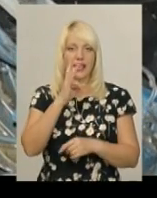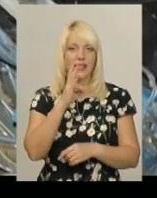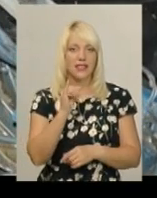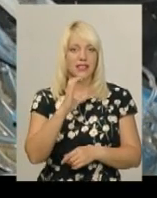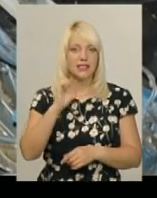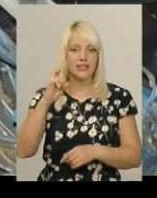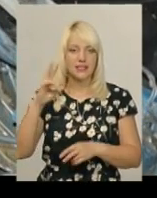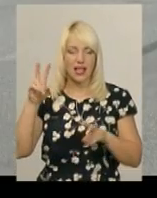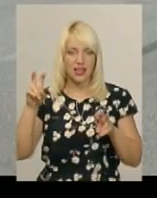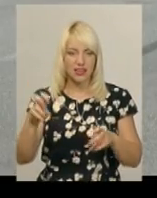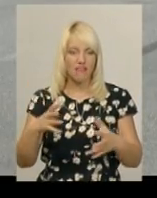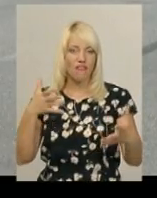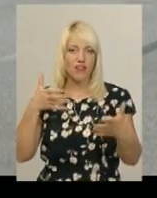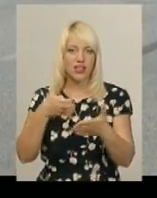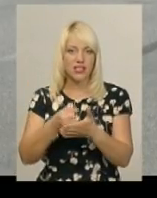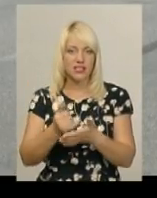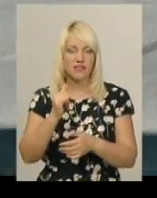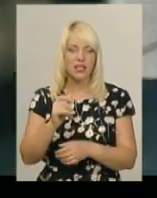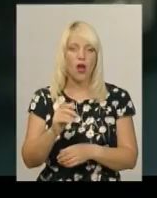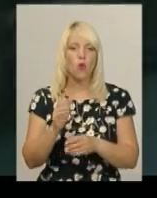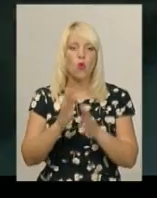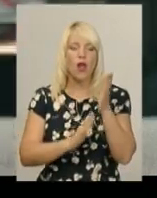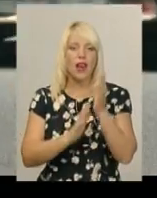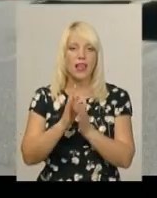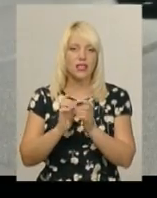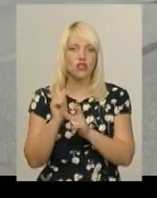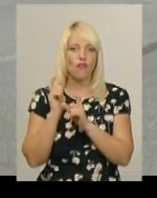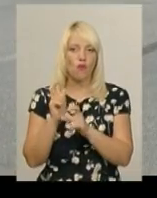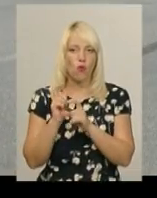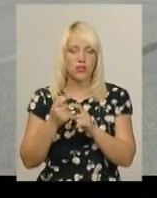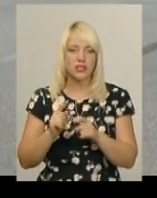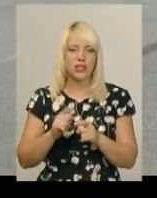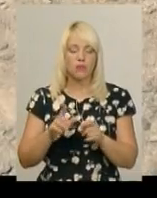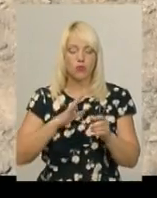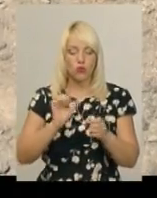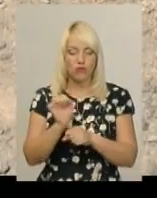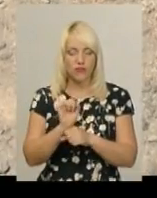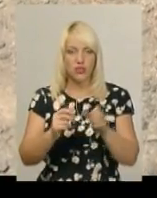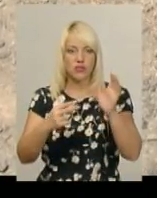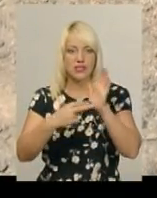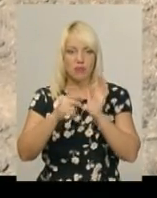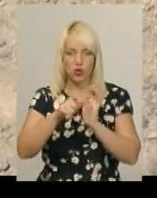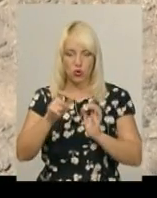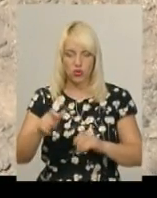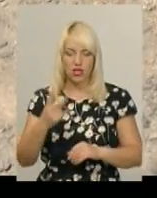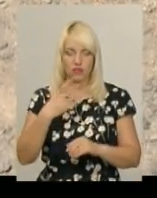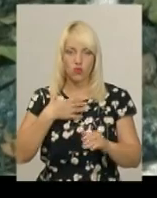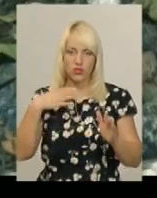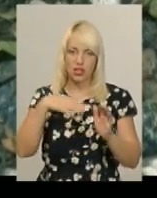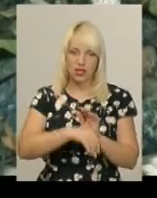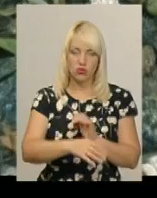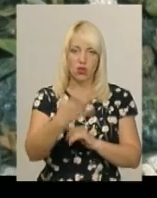керував екс-посадовець, врізався в лісовоз. У салоні автівки перебувало семеро людей, двоє з них загинуло, п'ятеро травмувалися.